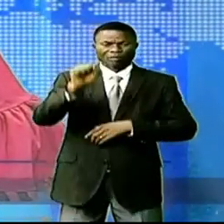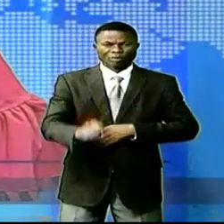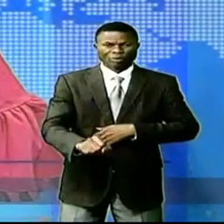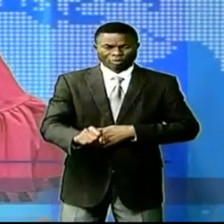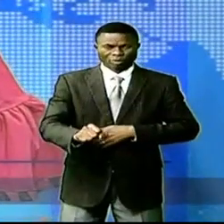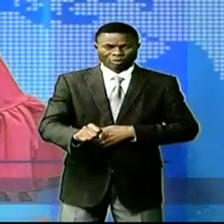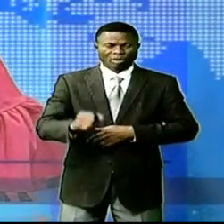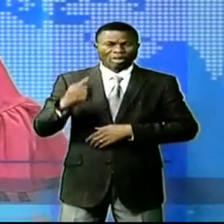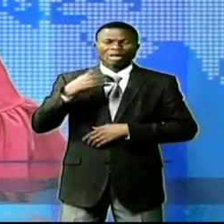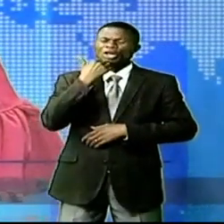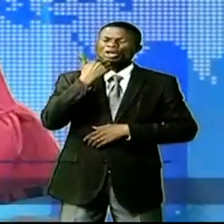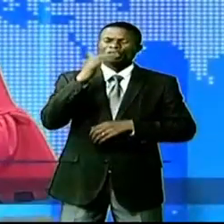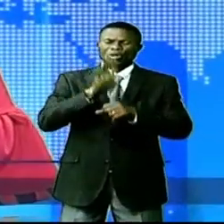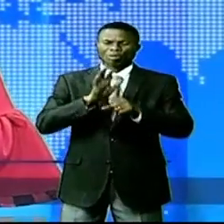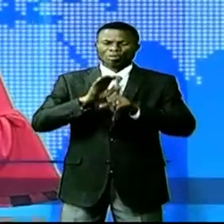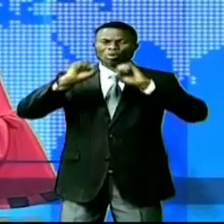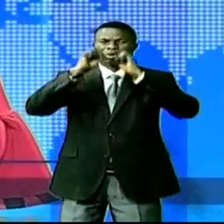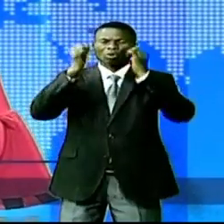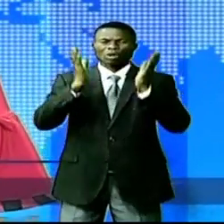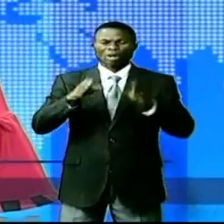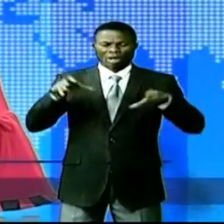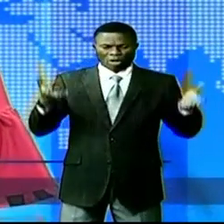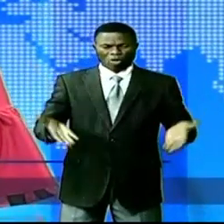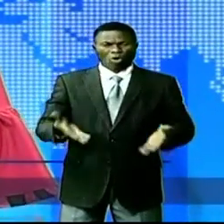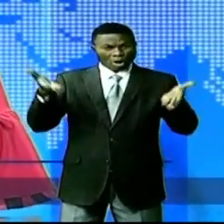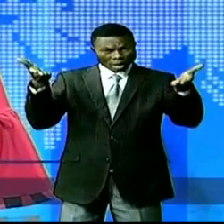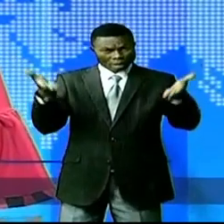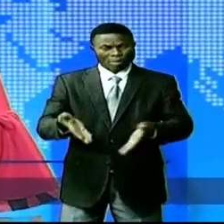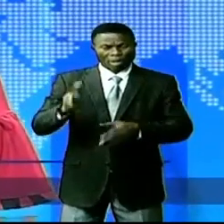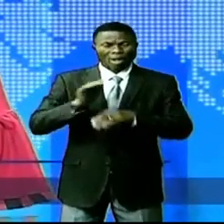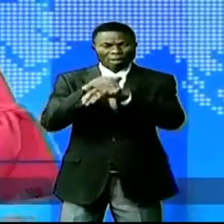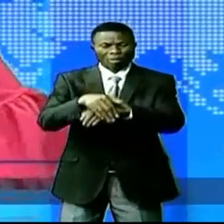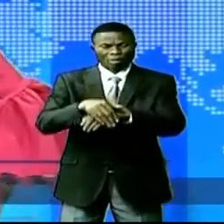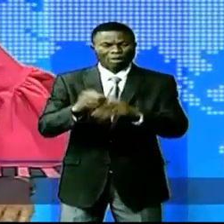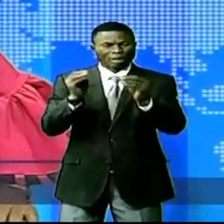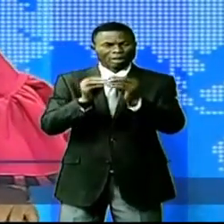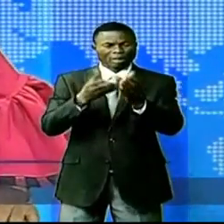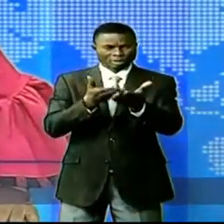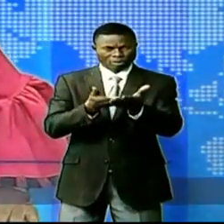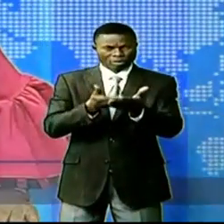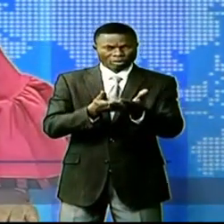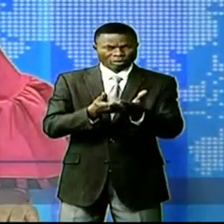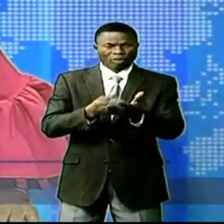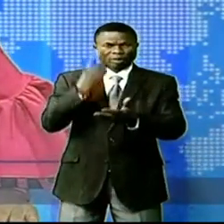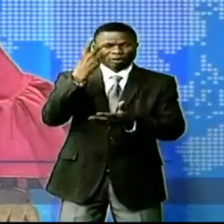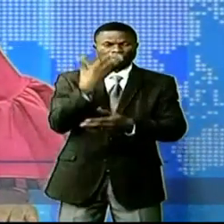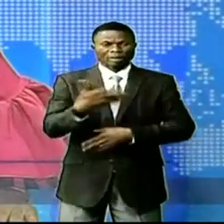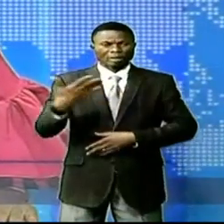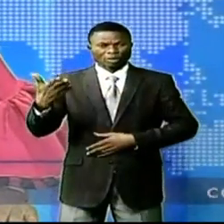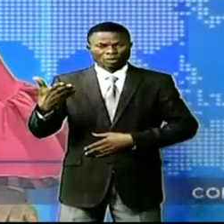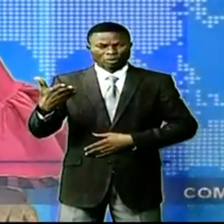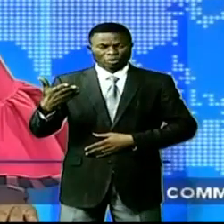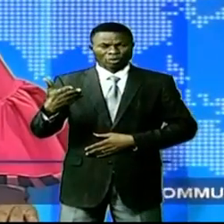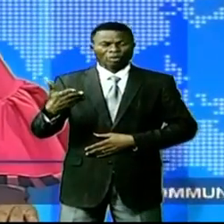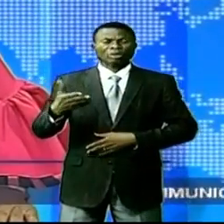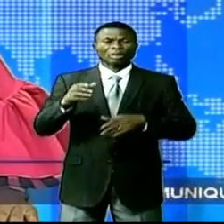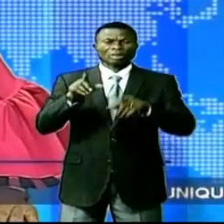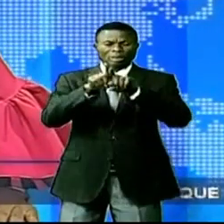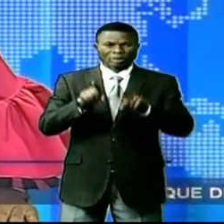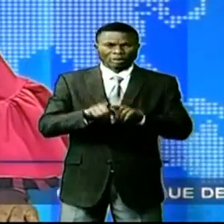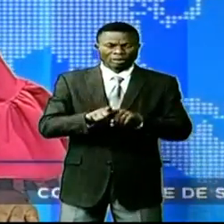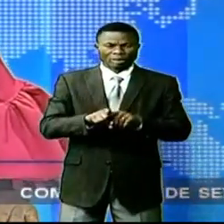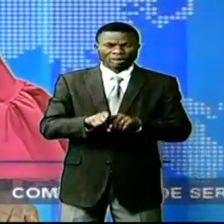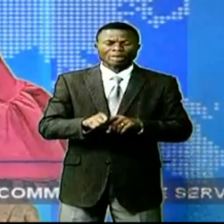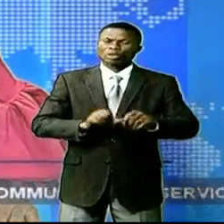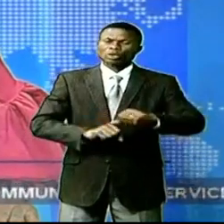Des hommes d'affaires et entrepreneurs congolais étaient présents à ce rendez-vous avec deux produits made in Congo. C'était